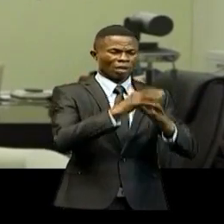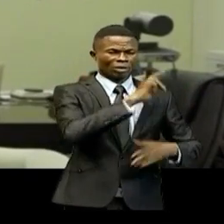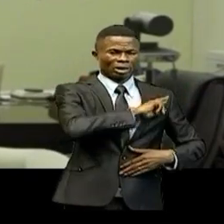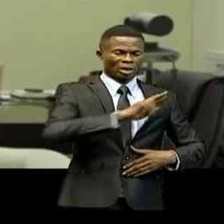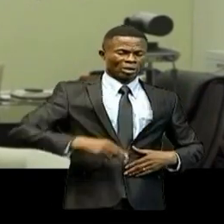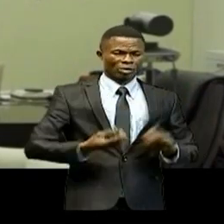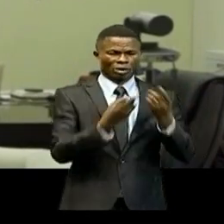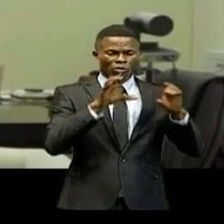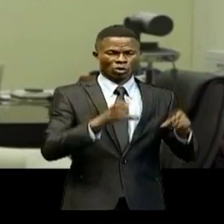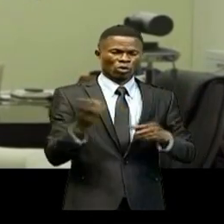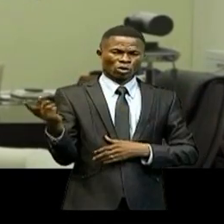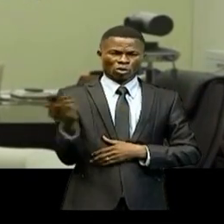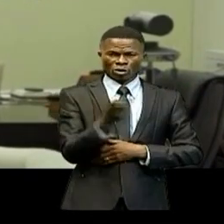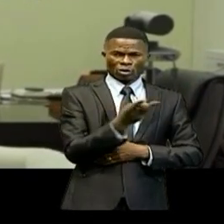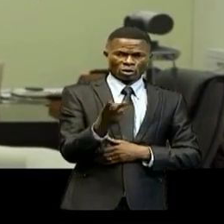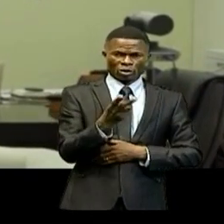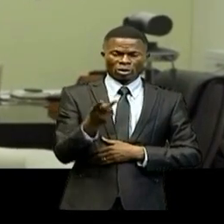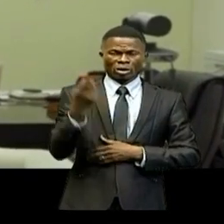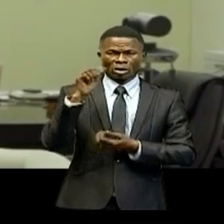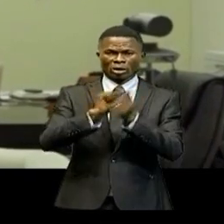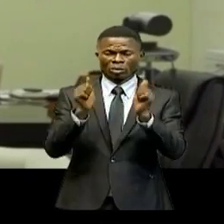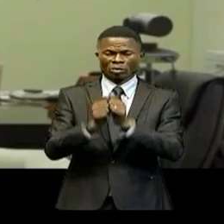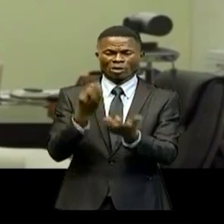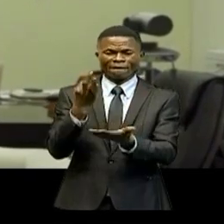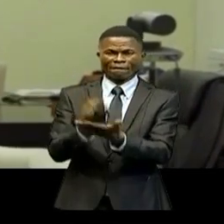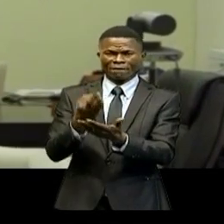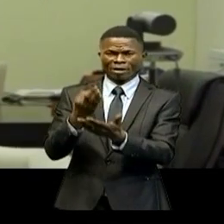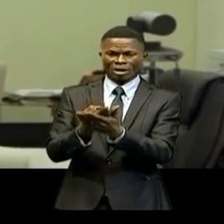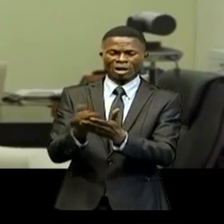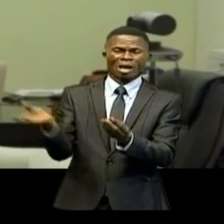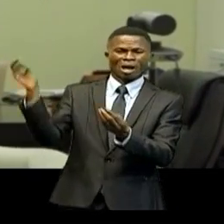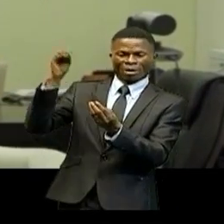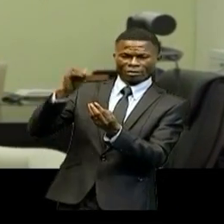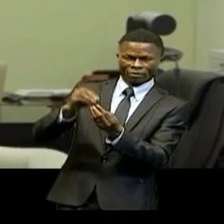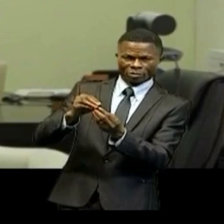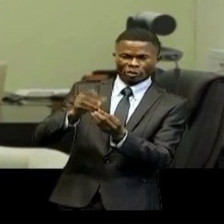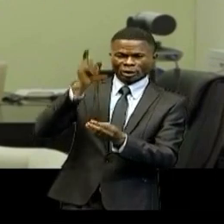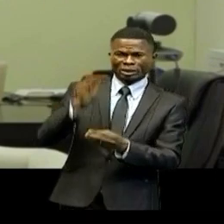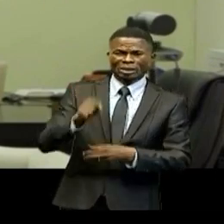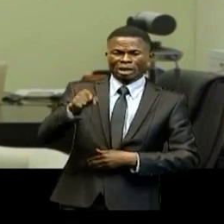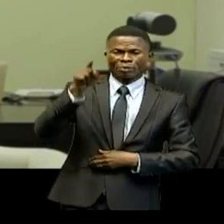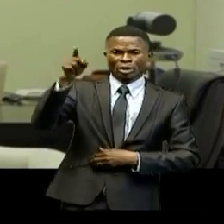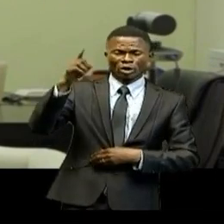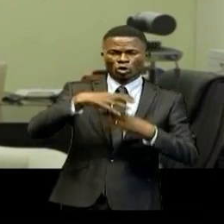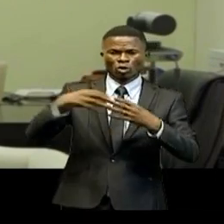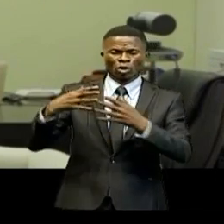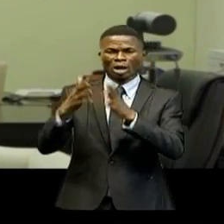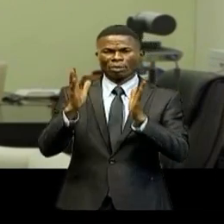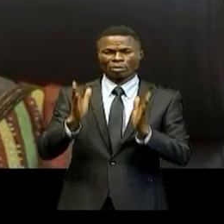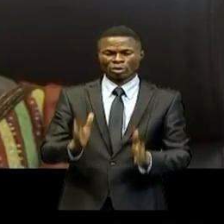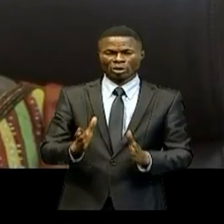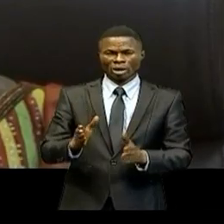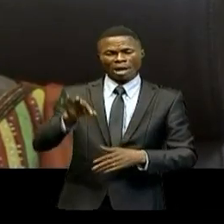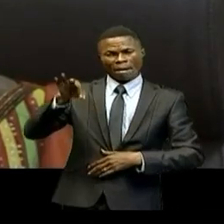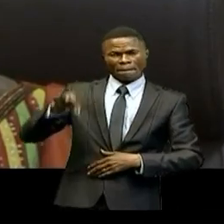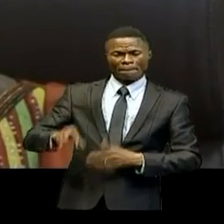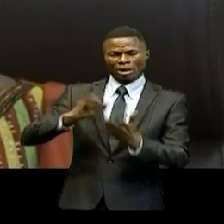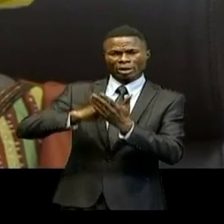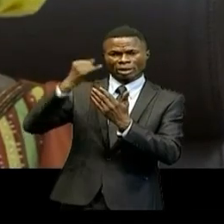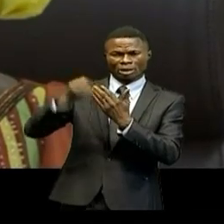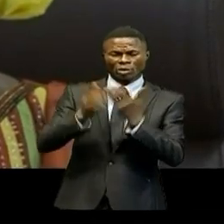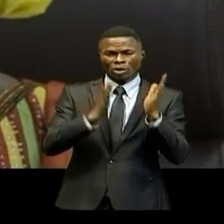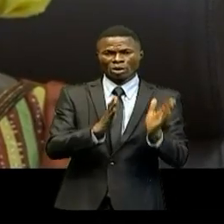démocratique du Congo au titre du financement additionnel des 100 millions de dollars américains en faveur du projet de